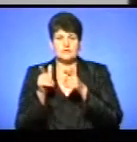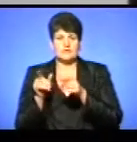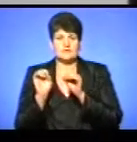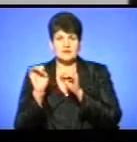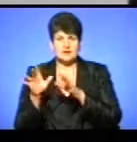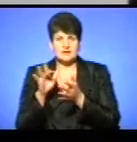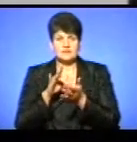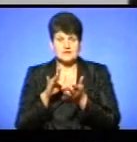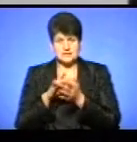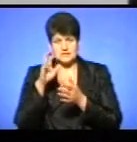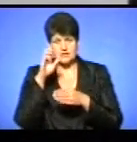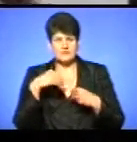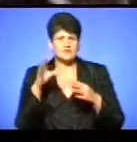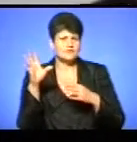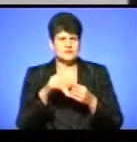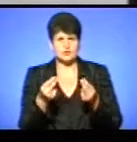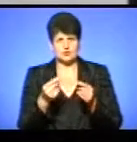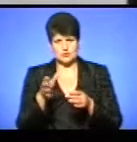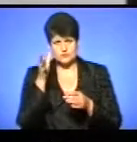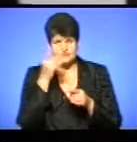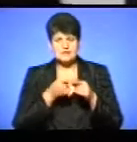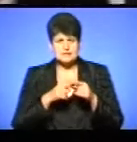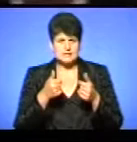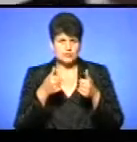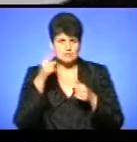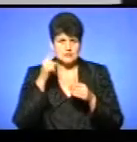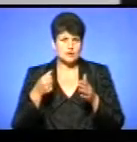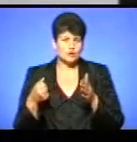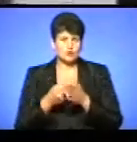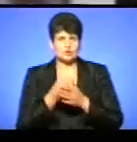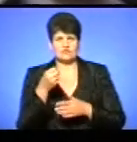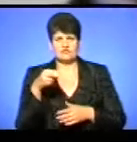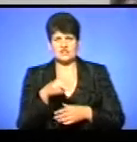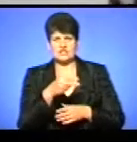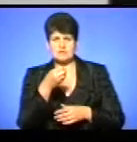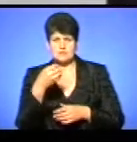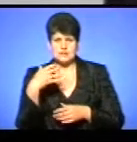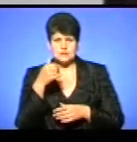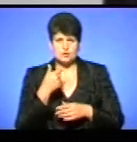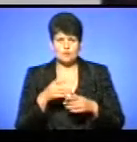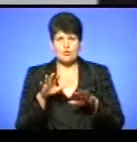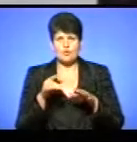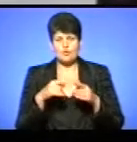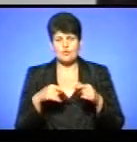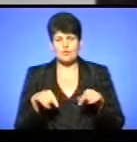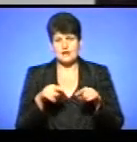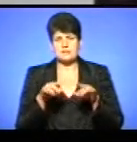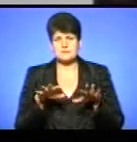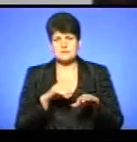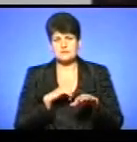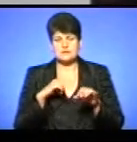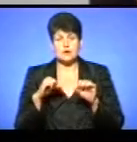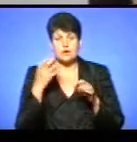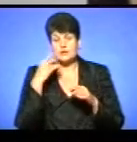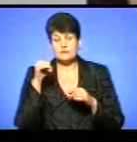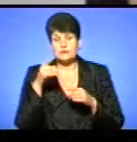давала всі гроші на освіту. І це дуже добре знають до 2015 року органи місцевого самоврядування, коли вони взагалі